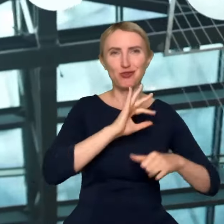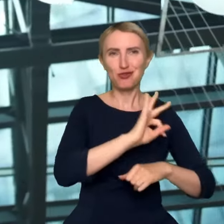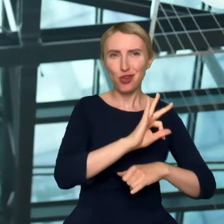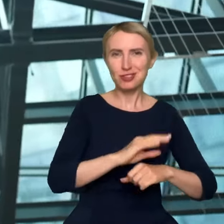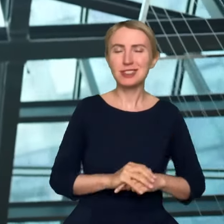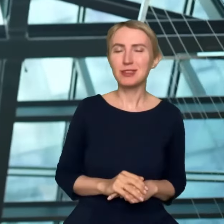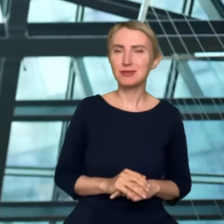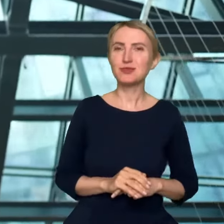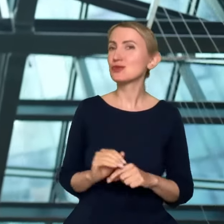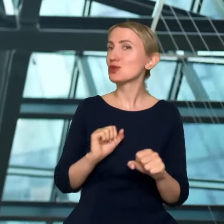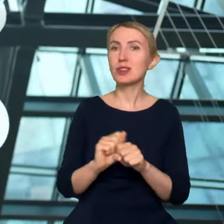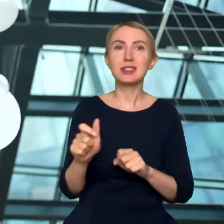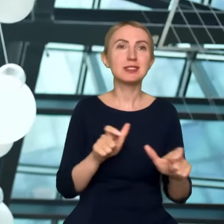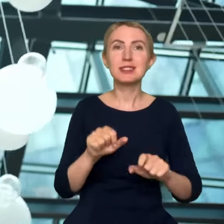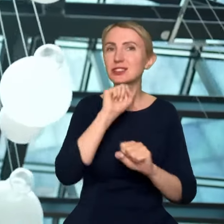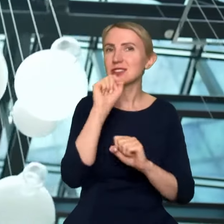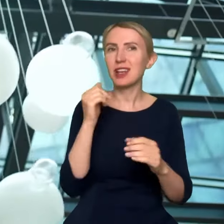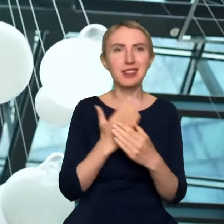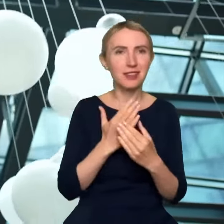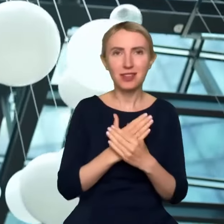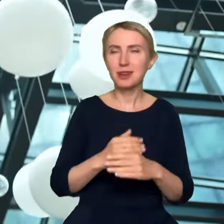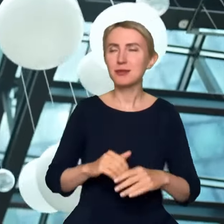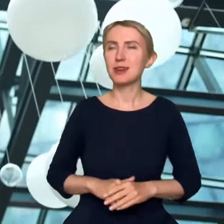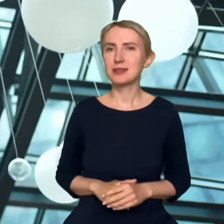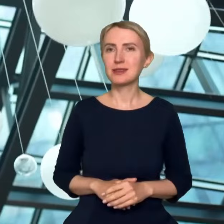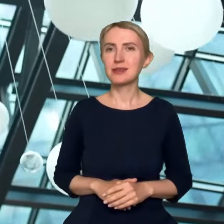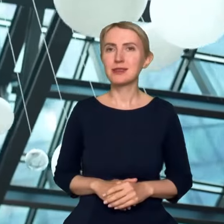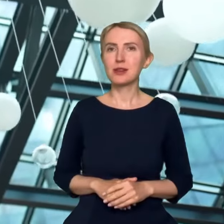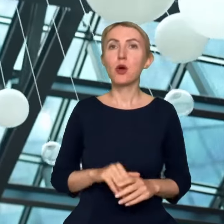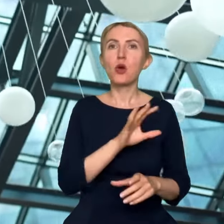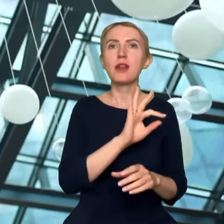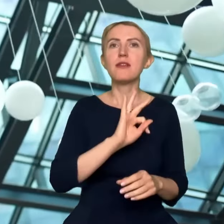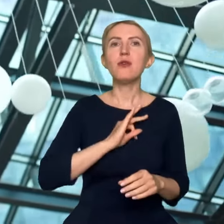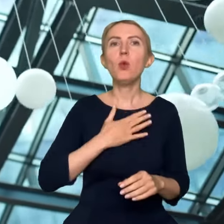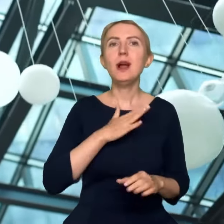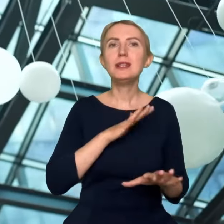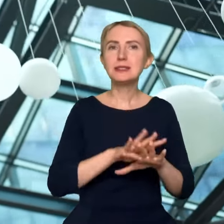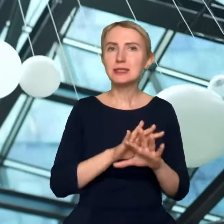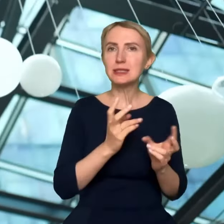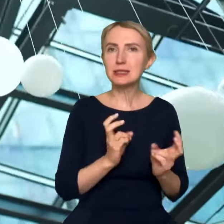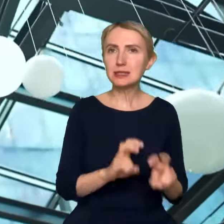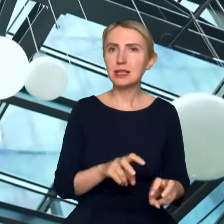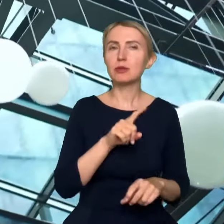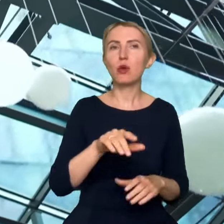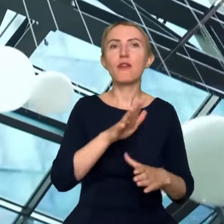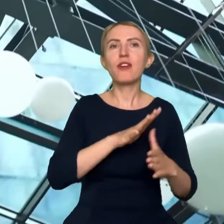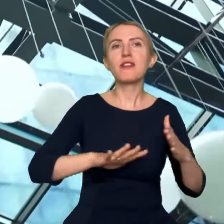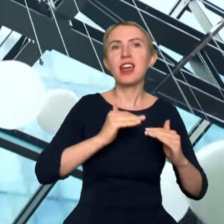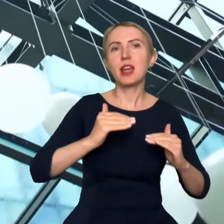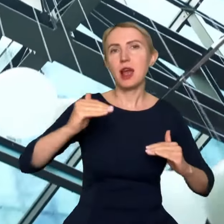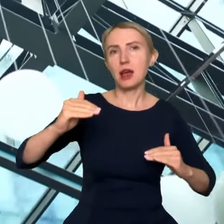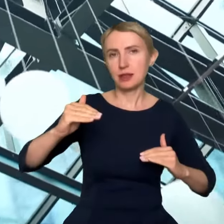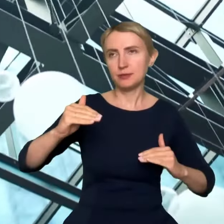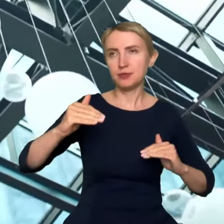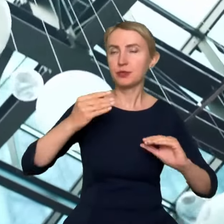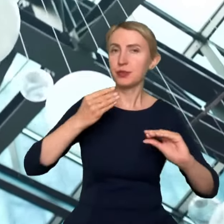nie jest sterowana przez żadną korporację, która wytworzyła swój własny system takiej wewnętrznej hierarchii. Czyli im więcej